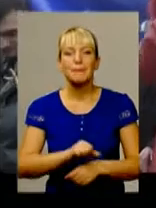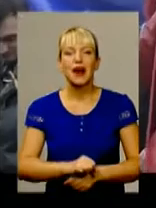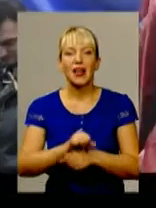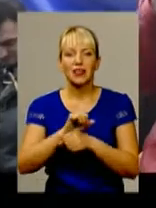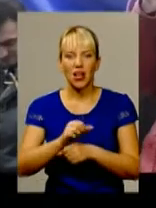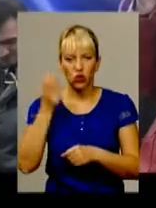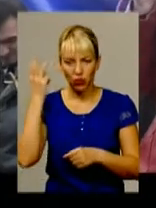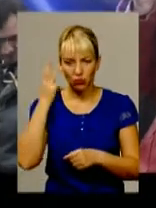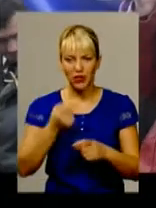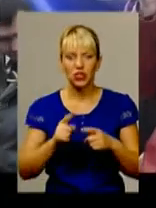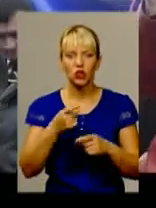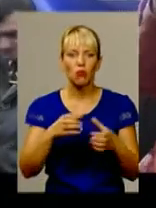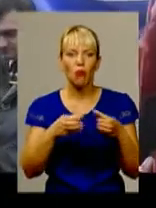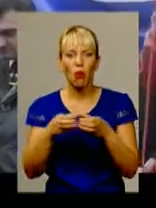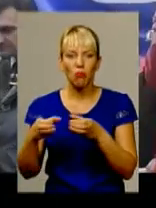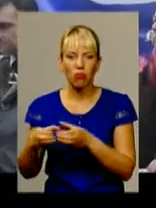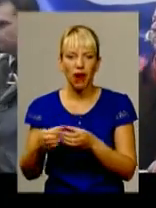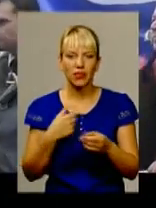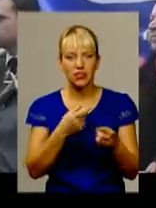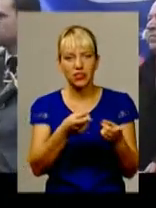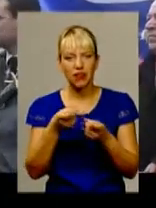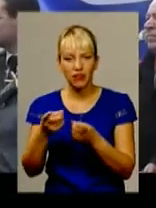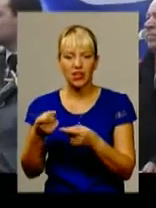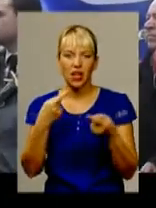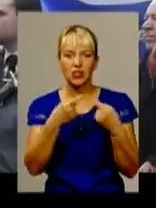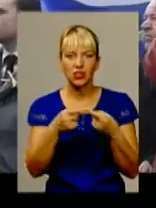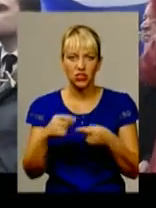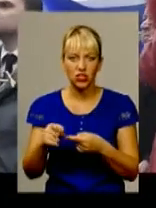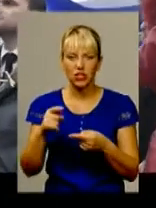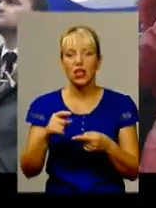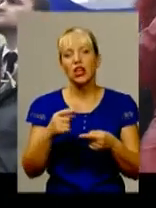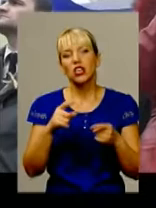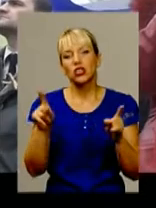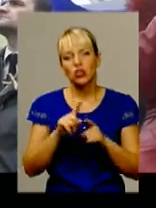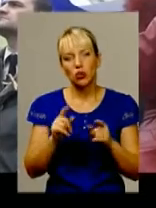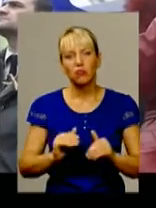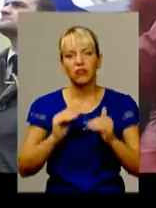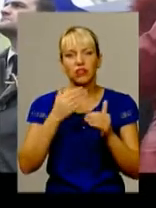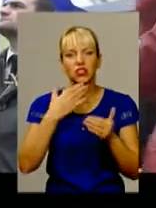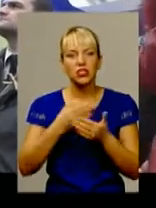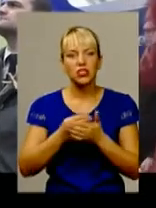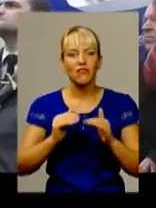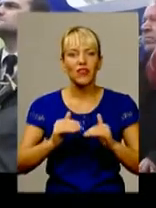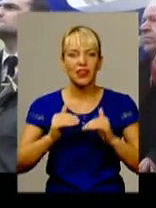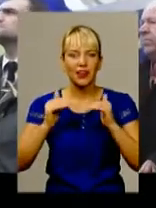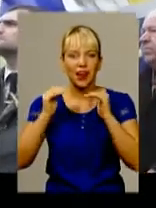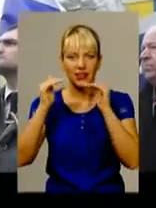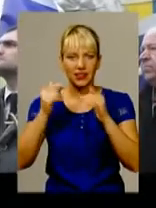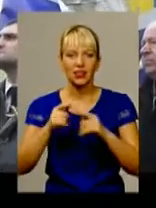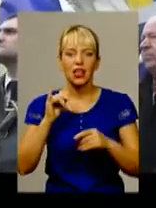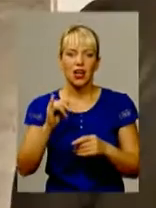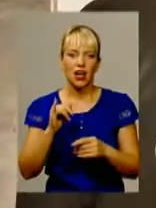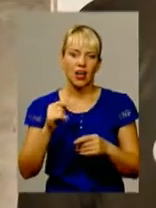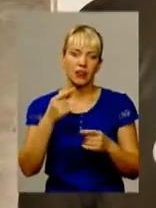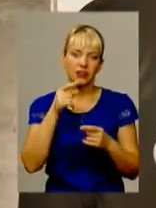Партії сватують громадських активістів, щоб підвищити рейтинг. А ті, в свою чергу, використовують політичні сили як трамплін для потрапляння у